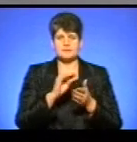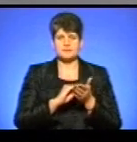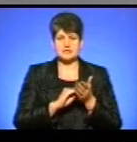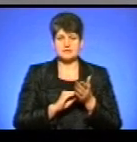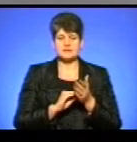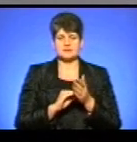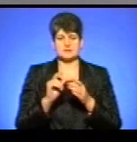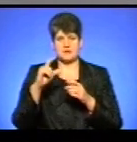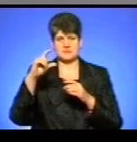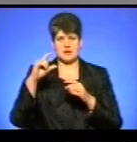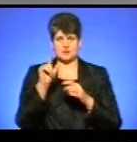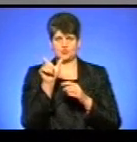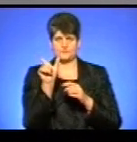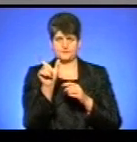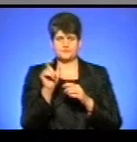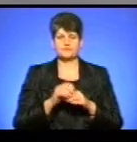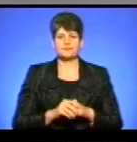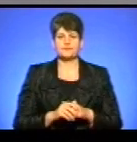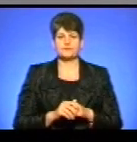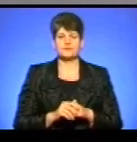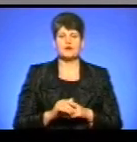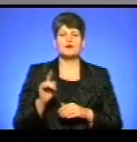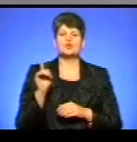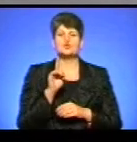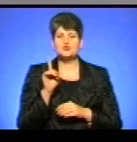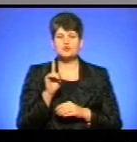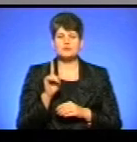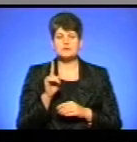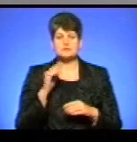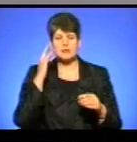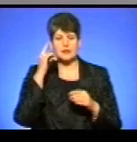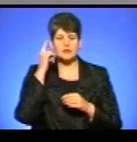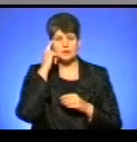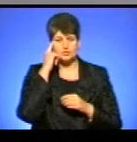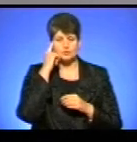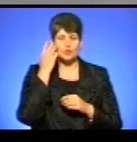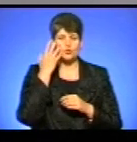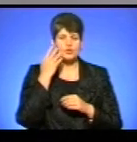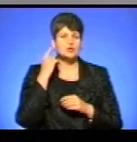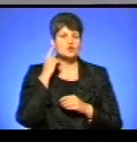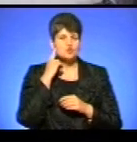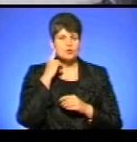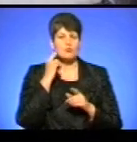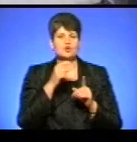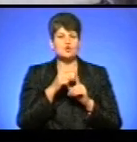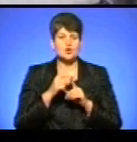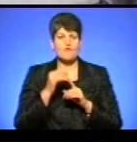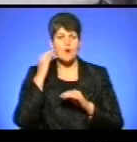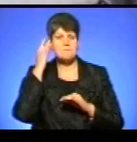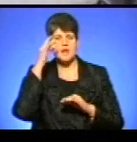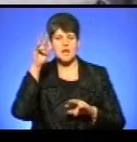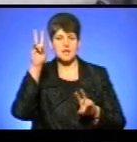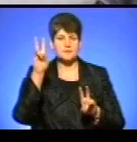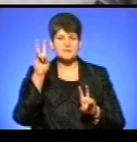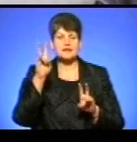з абзацом. Що спадає на думку, коли чуємо слово «мрія»? За 20